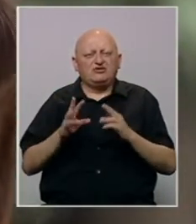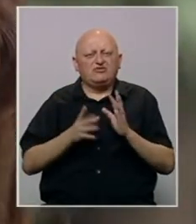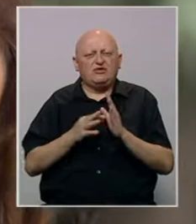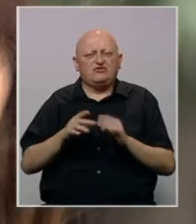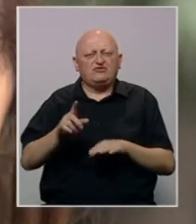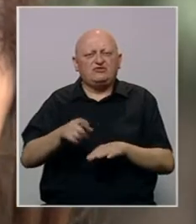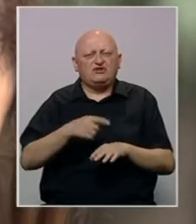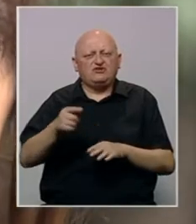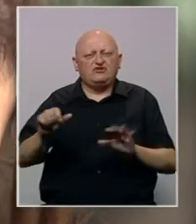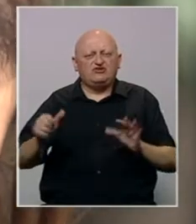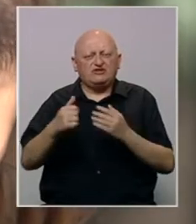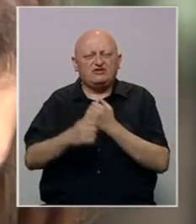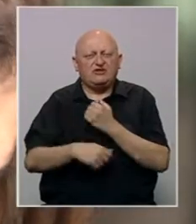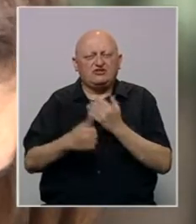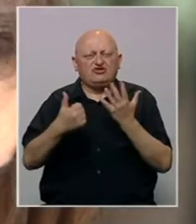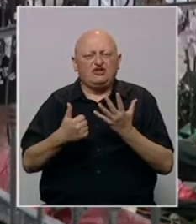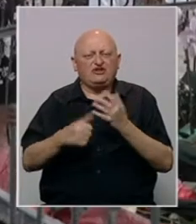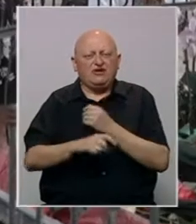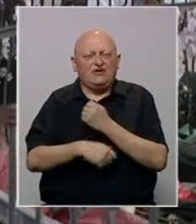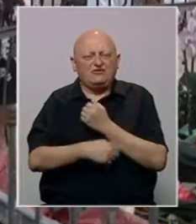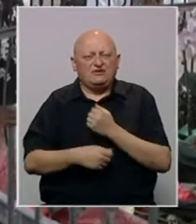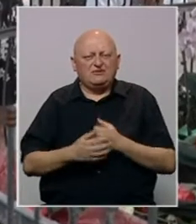Susret i u Međugorju trajeće do 6. augusta.